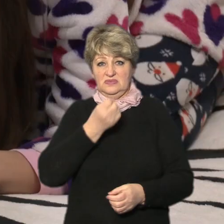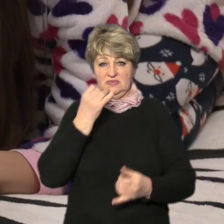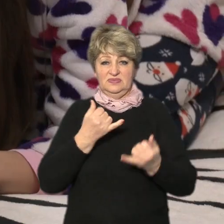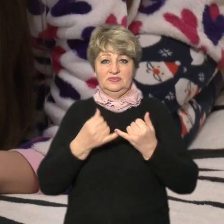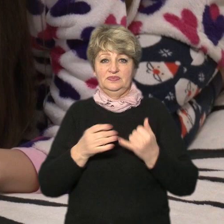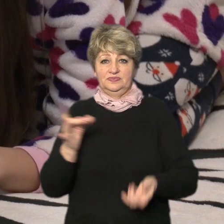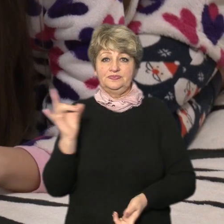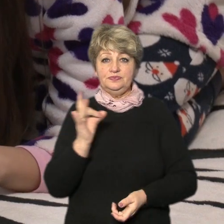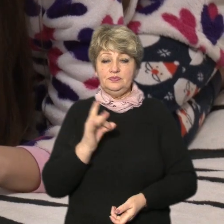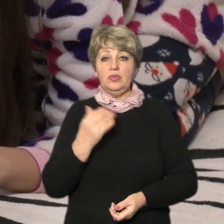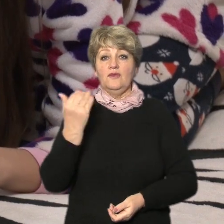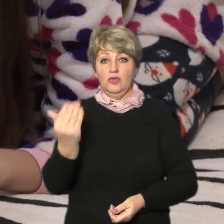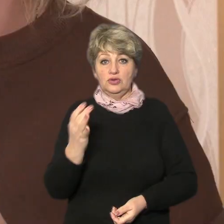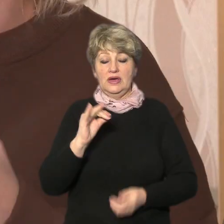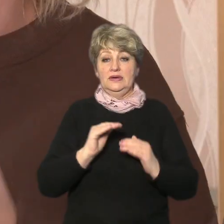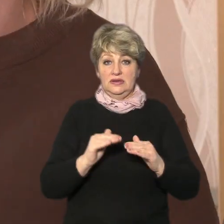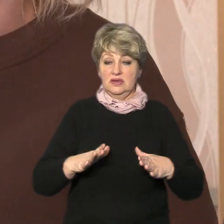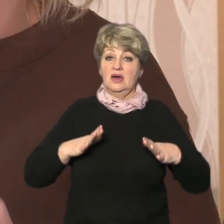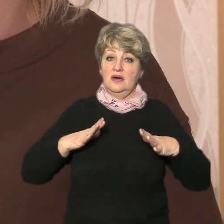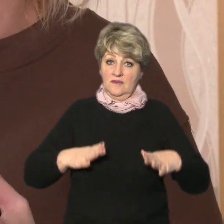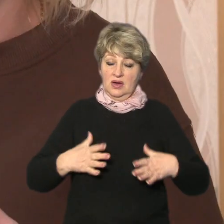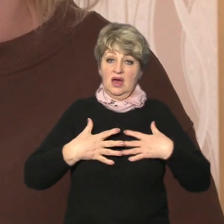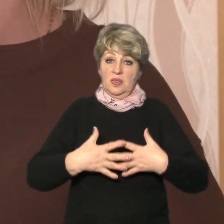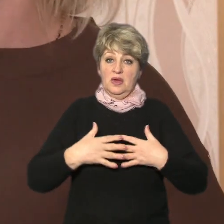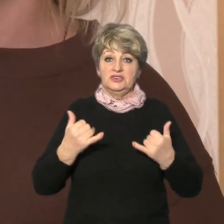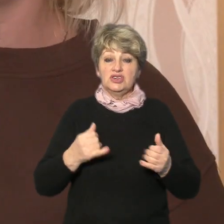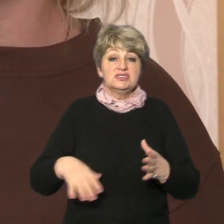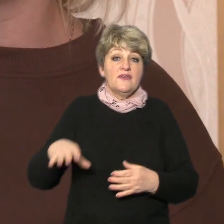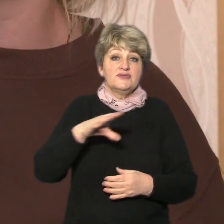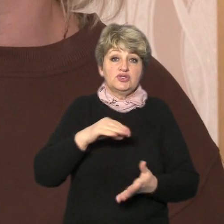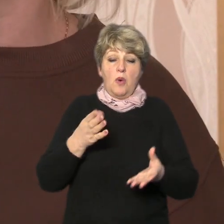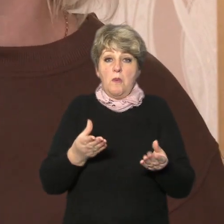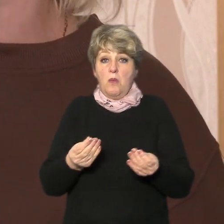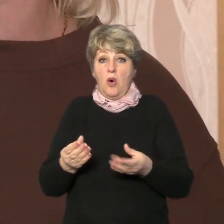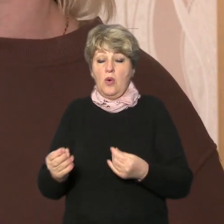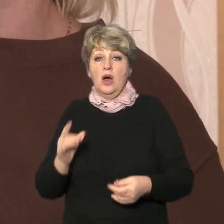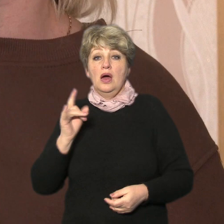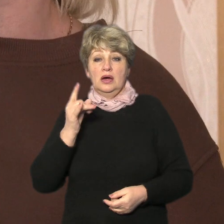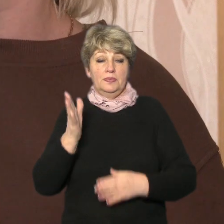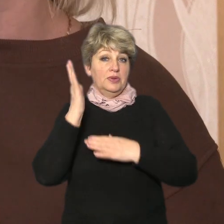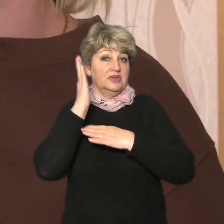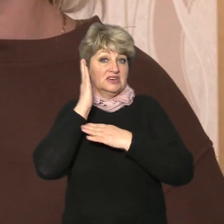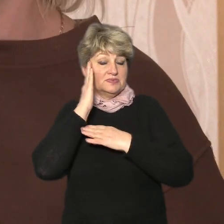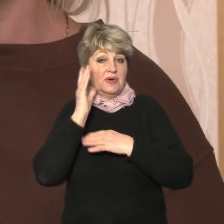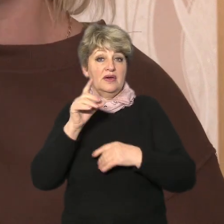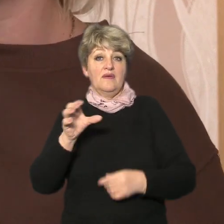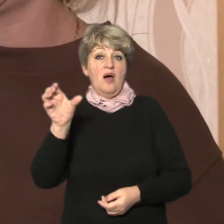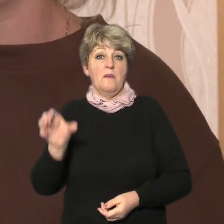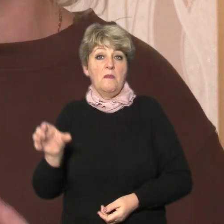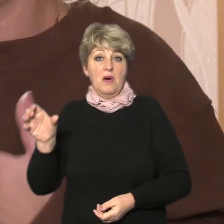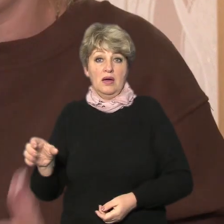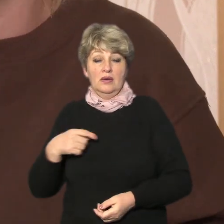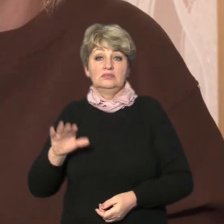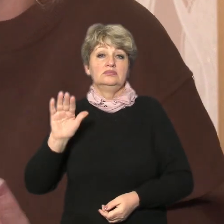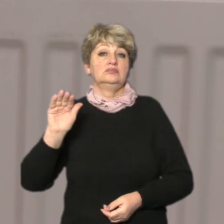і двоє дітей вимушені цим дихати просто мокре все дитина навіть спить у себе в ліжечку торкається батареї каже мам мокрі